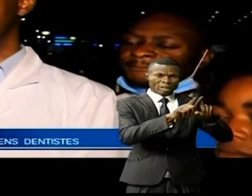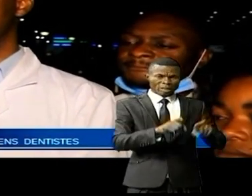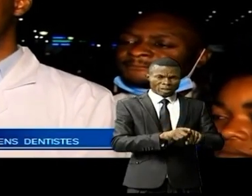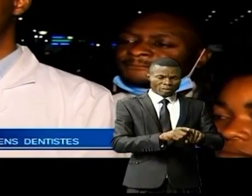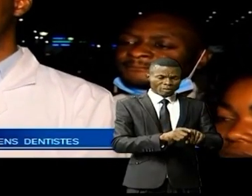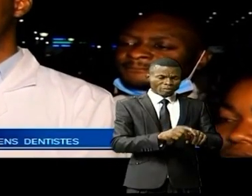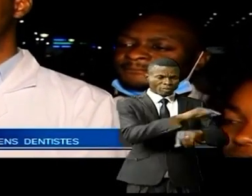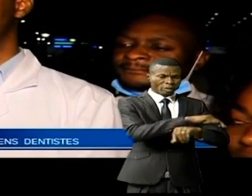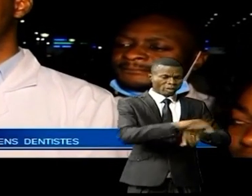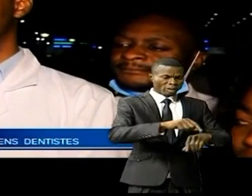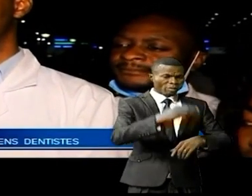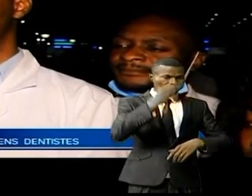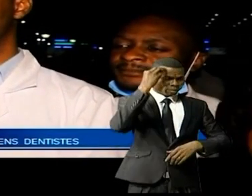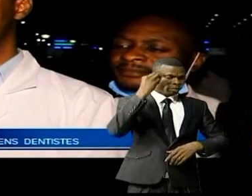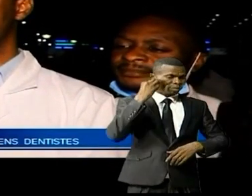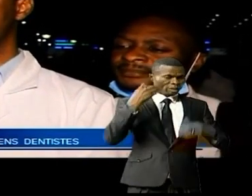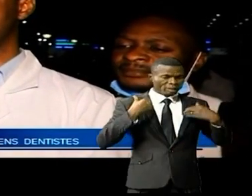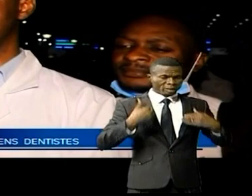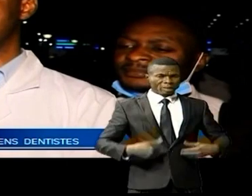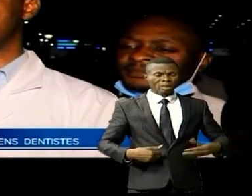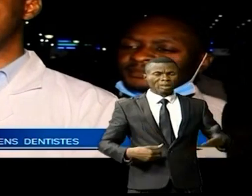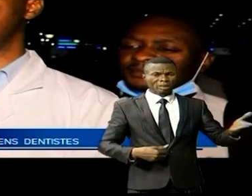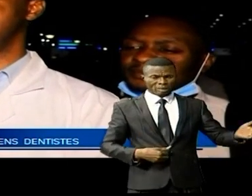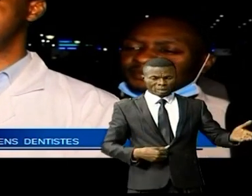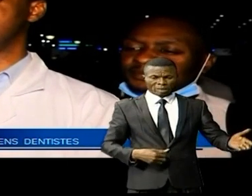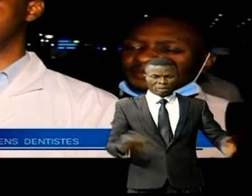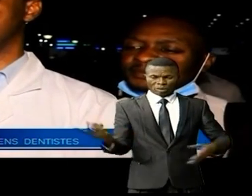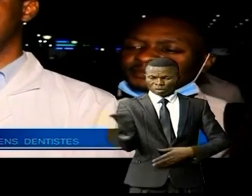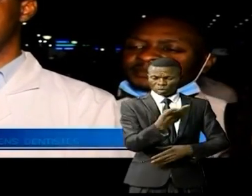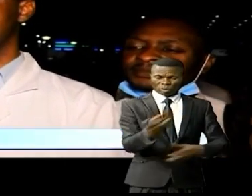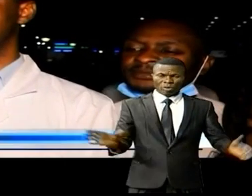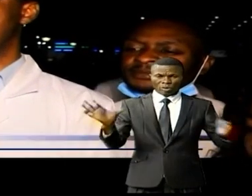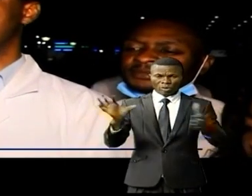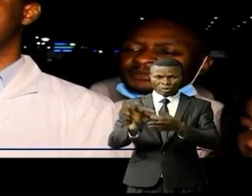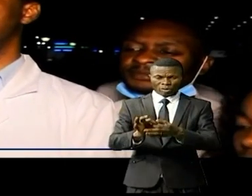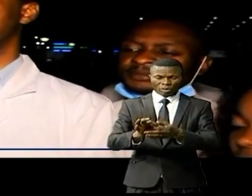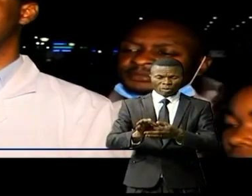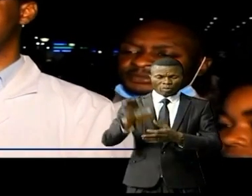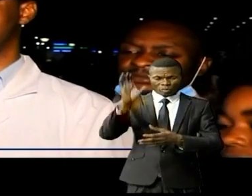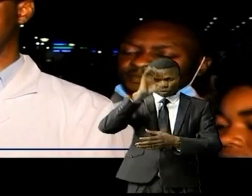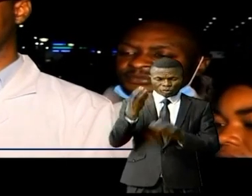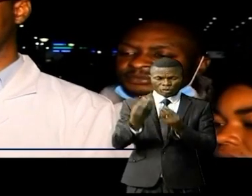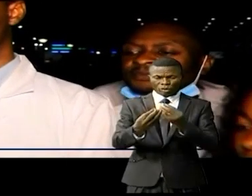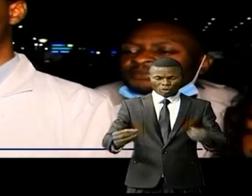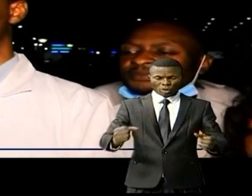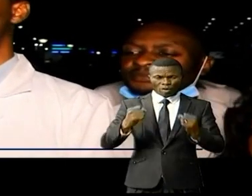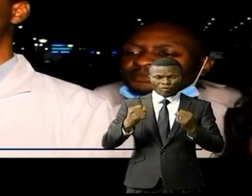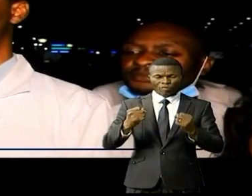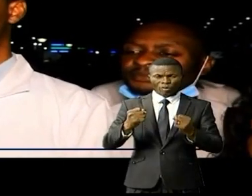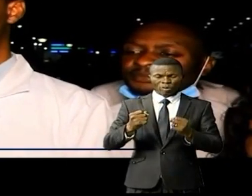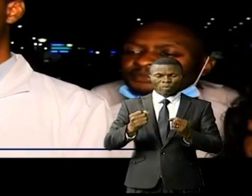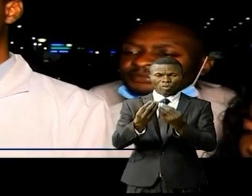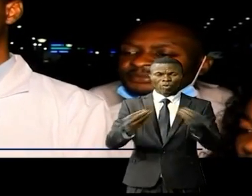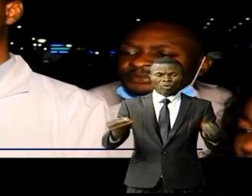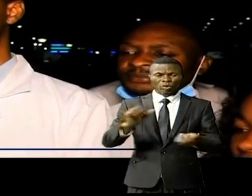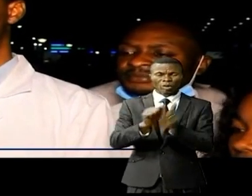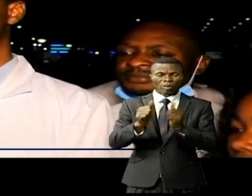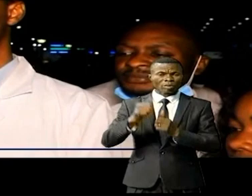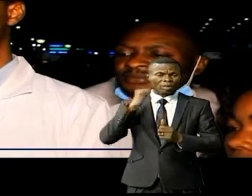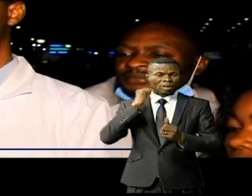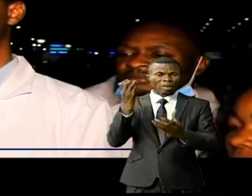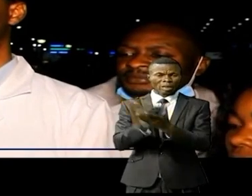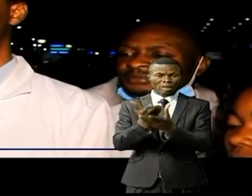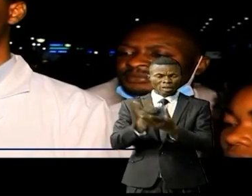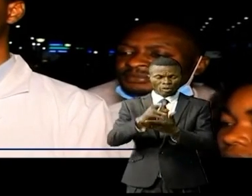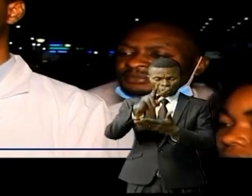cabinet de son excellence, M. le ministre de la Santé publique, Hygiène et Prévention. Le procès verbal tient